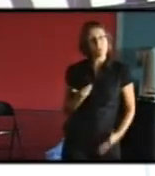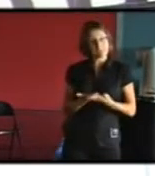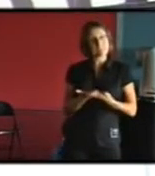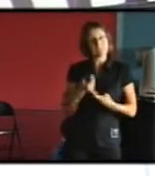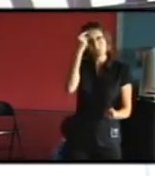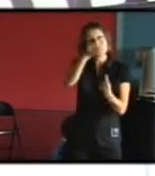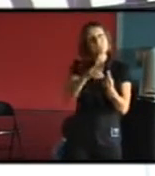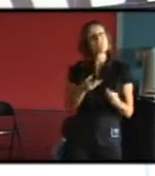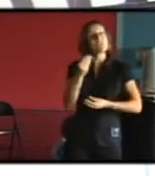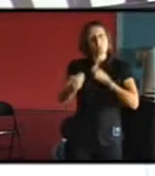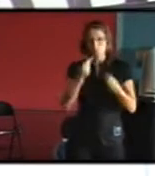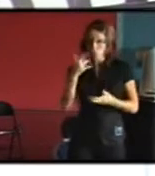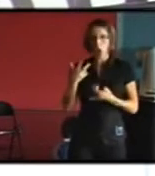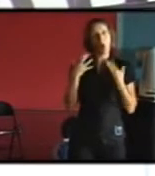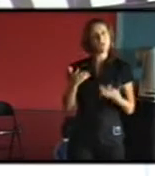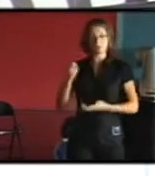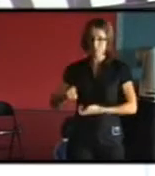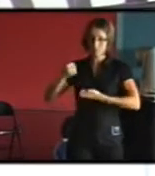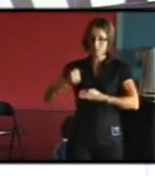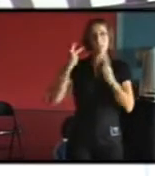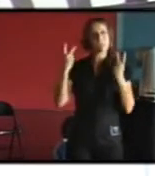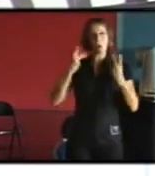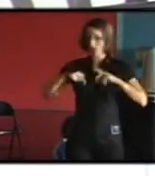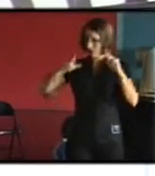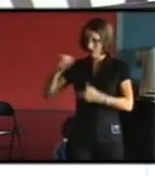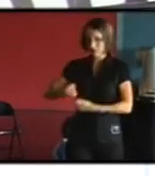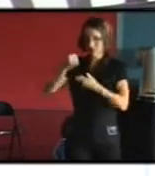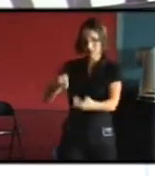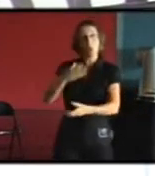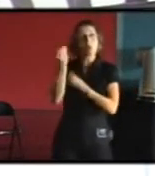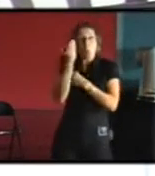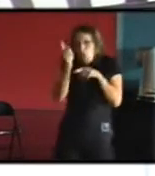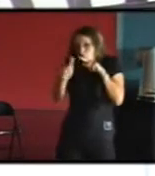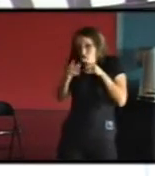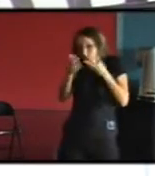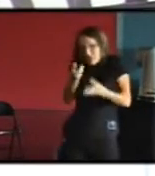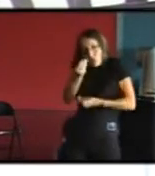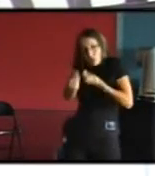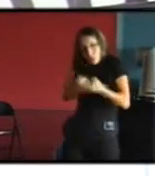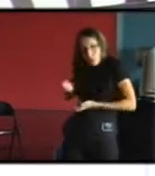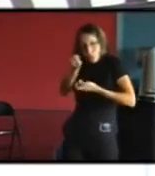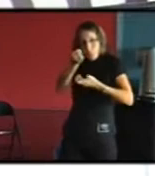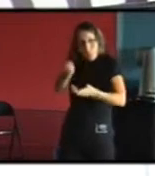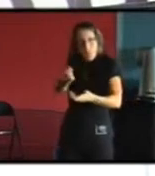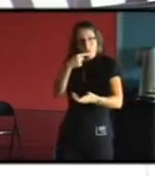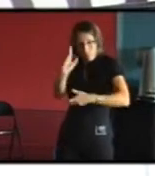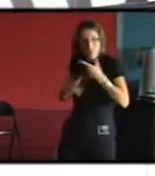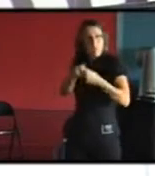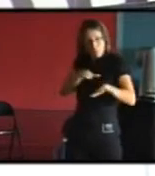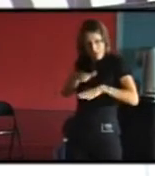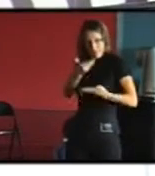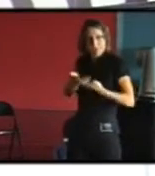ou alors est-ce que c'est parce que j'ai envie de transmettre des valeurs j'ai envie de transmettre quelque chose et je me donne les moyens de le transmettre